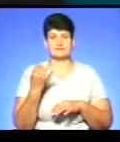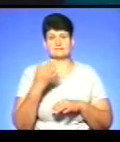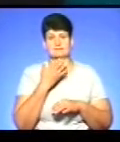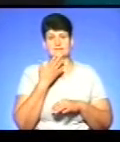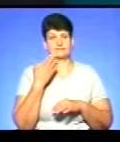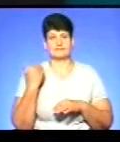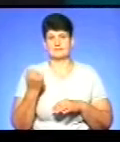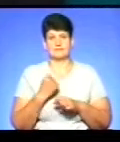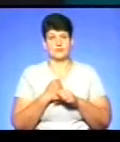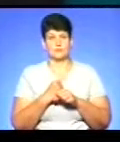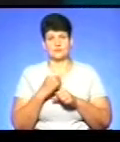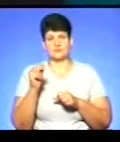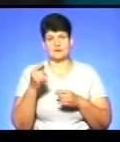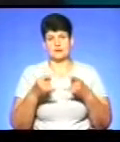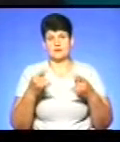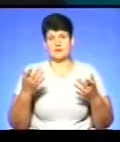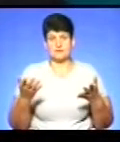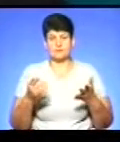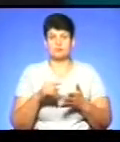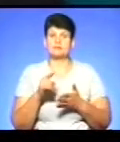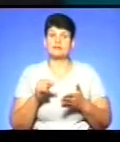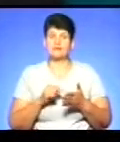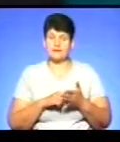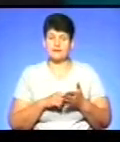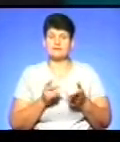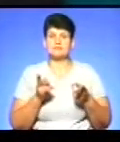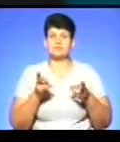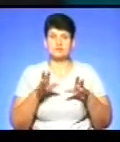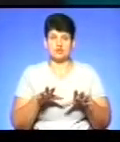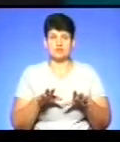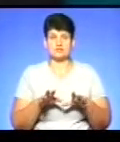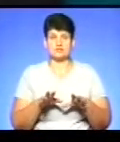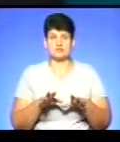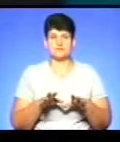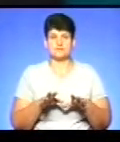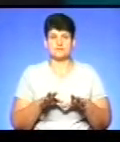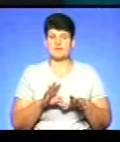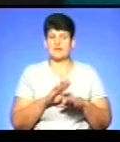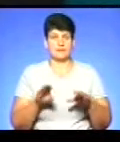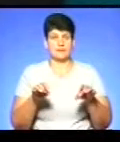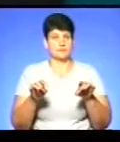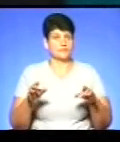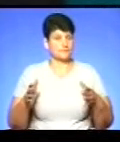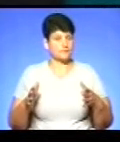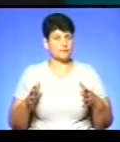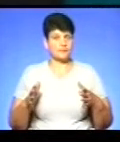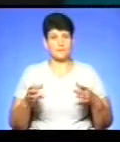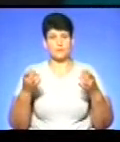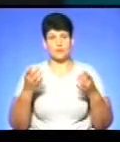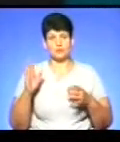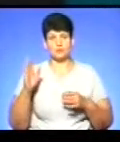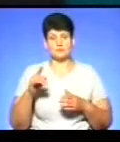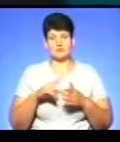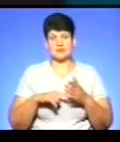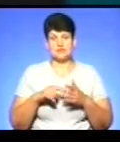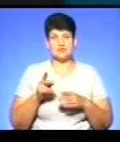сигнали цифрового телебачення. Тому питання залишається відкритим. І просто будемо сподіватися, що